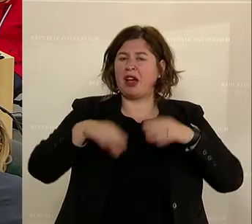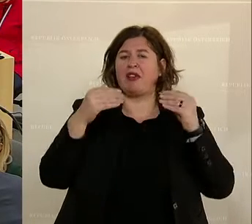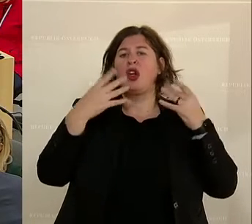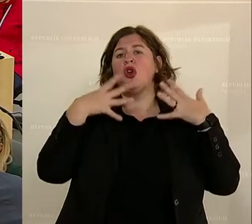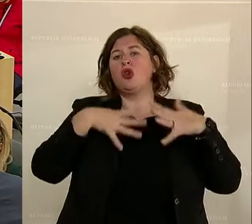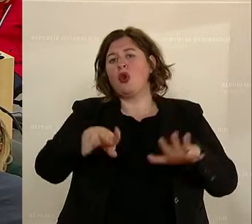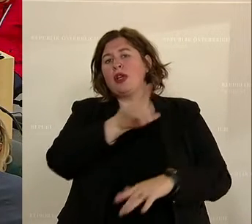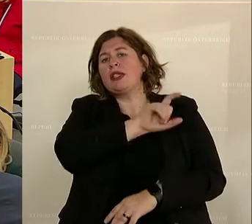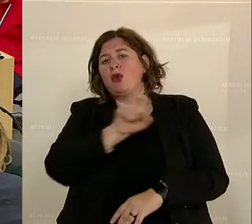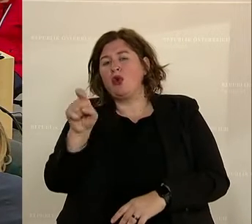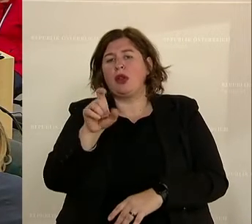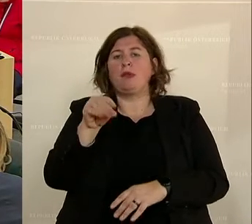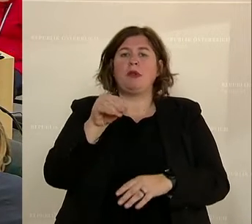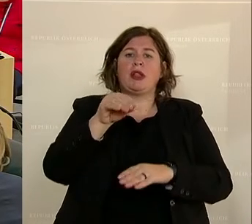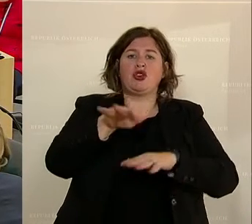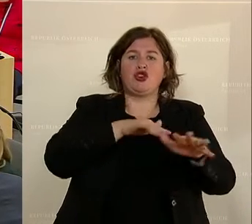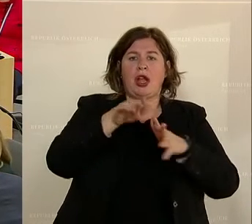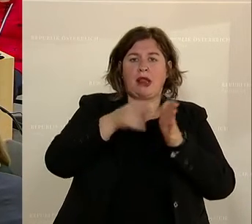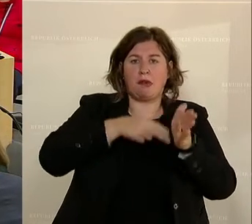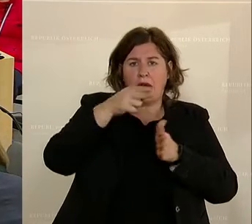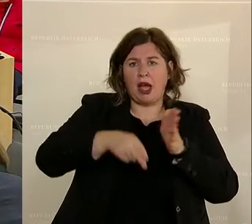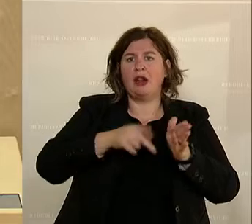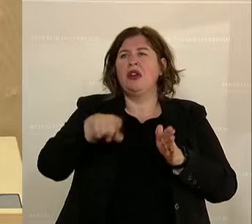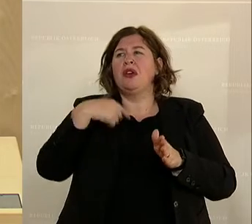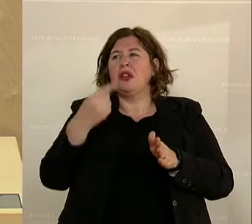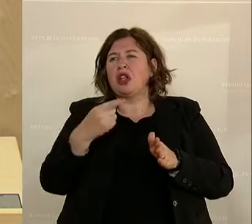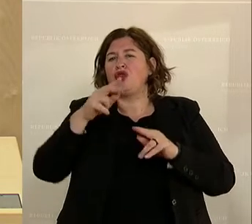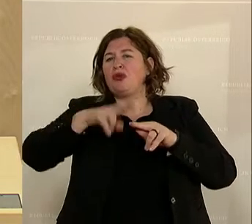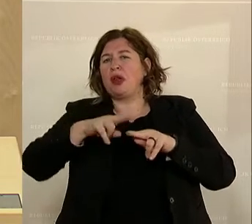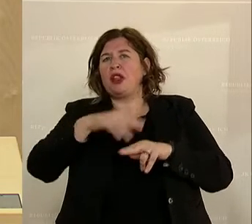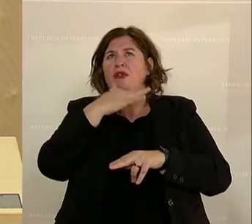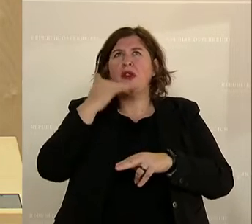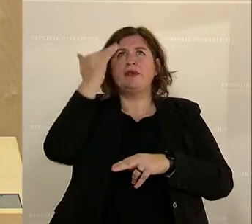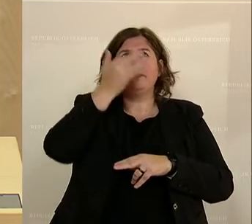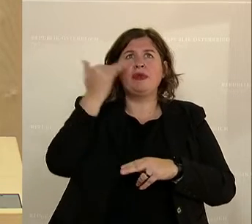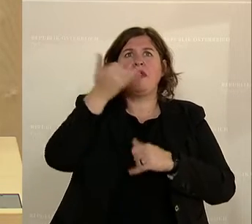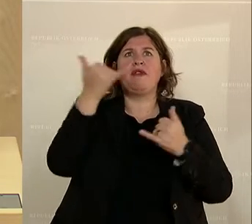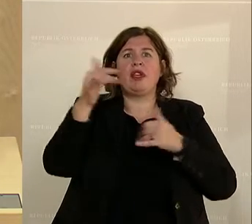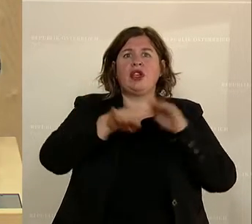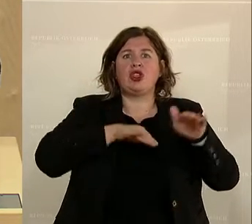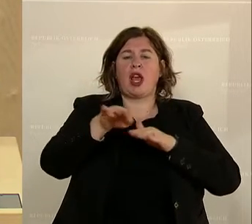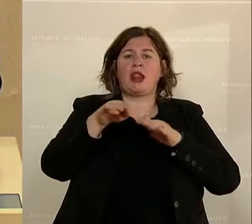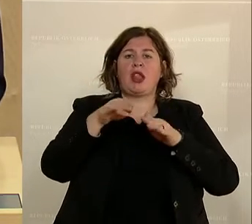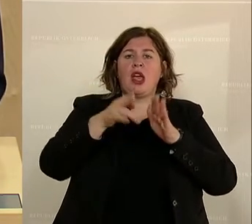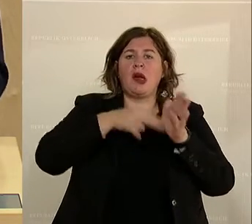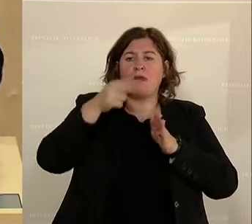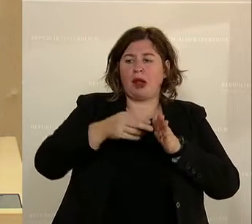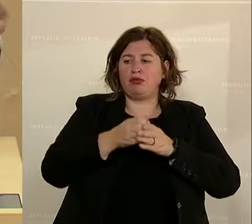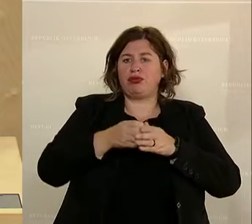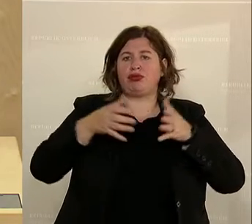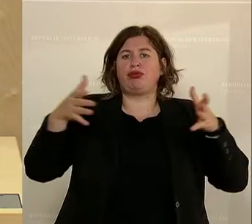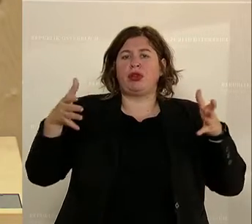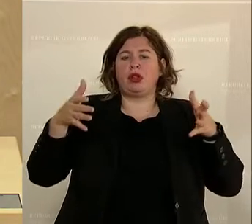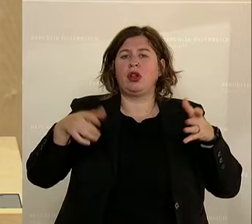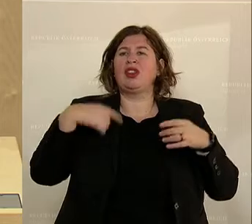der Stadtbahn, später dann viele Überlegungen, wie man die Stadtbahn ausbaut. Es hat sogar die Überlegungen gegeben, einer